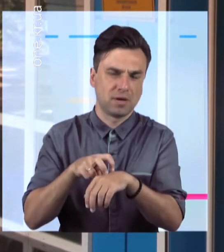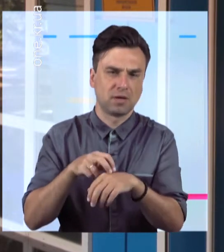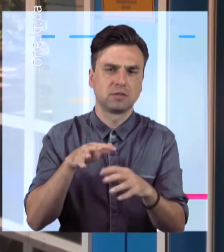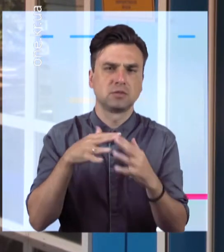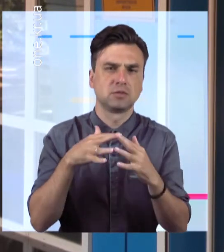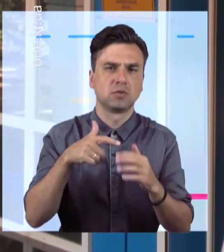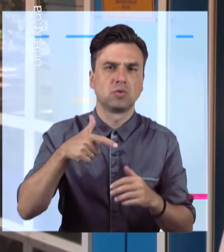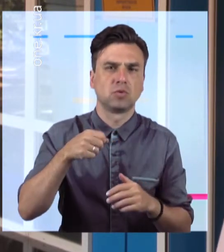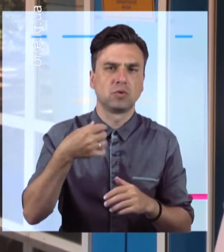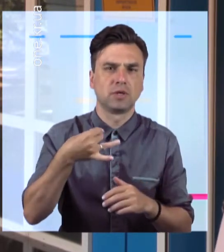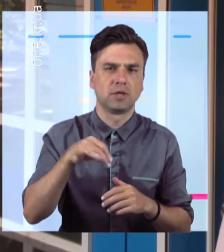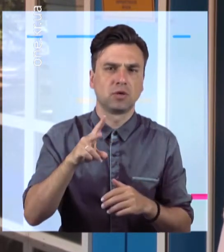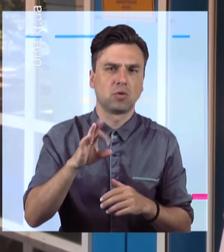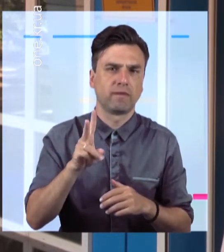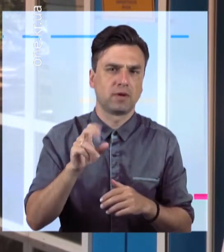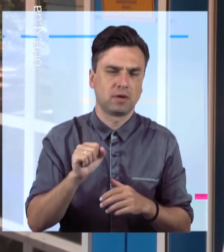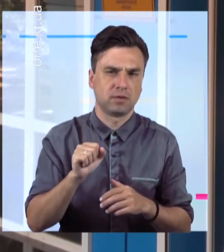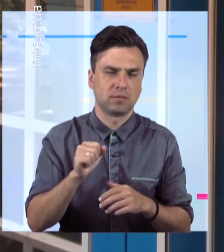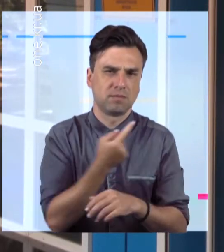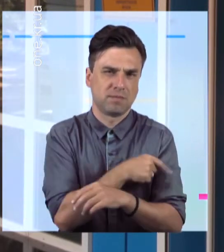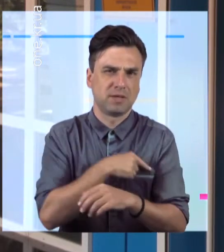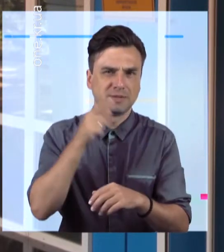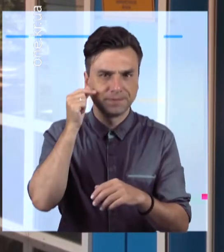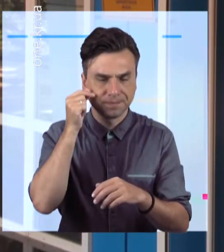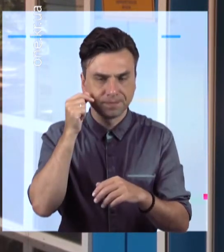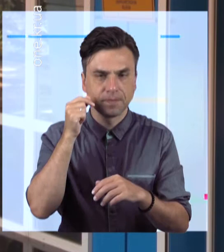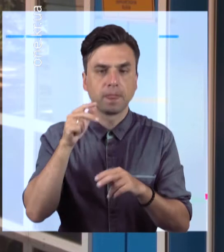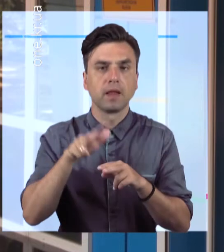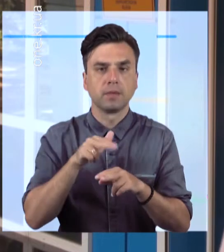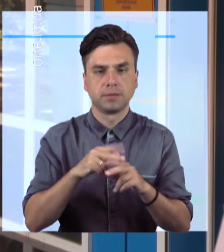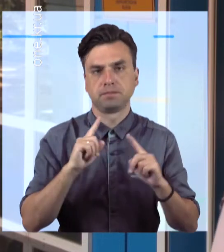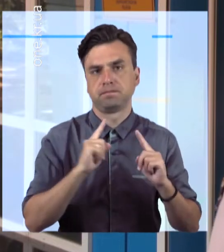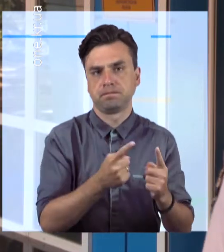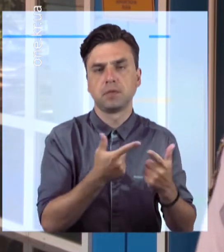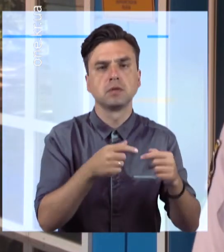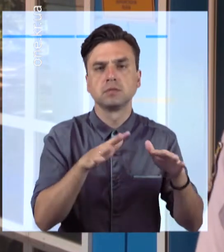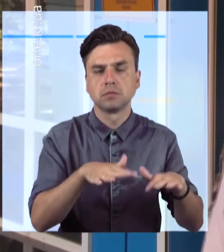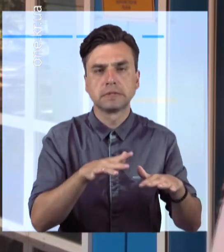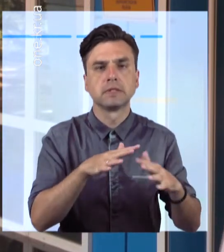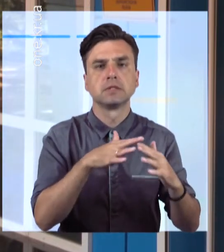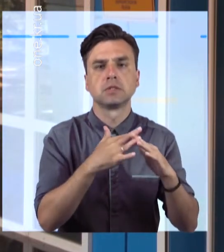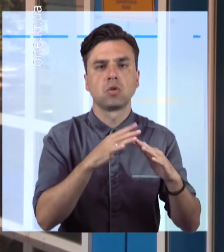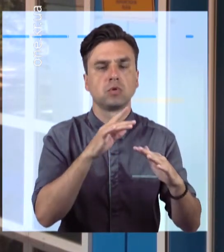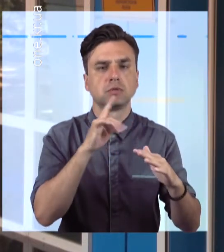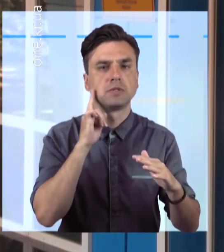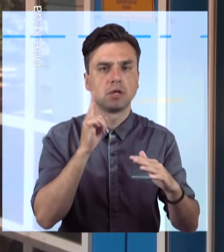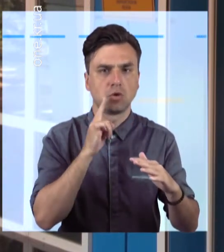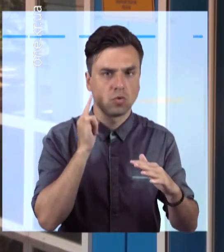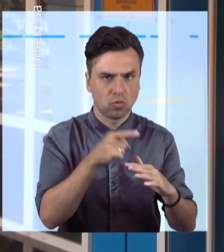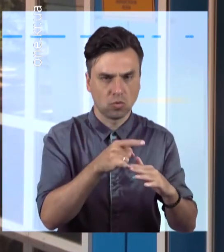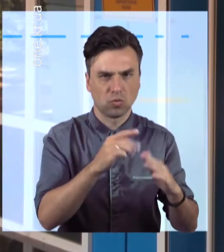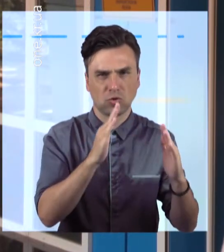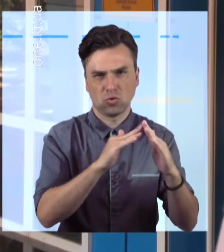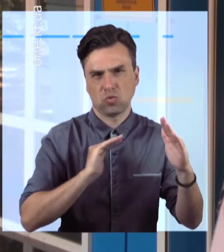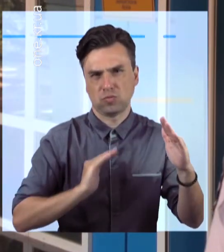Працівники кримінальної поліції затримали чоловіка у одному із будинків в селі Зелений Інгулецького району.